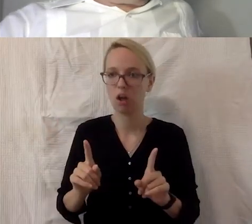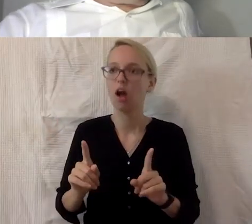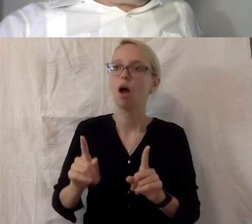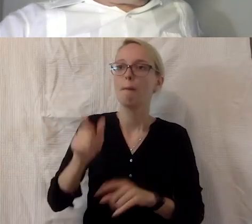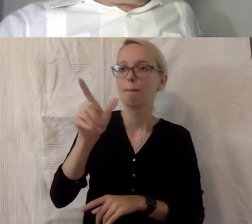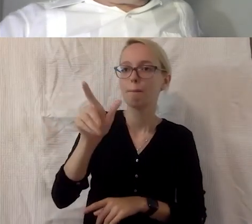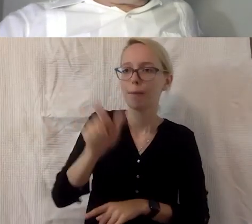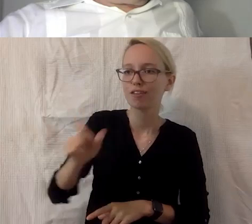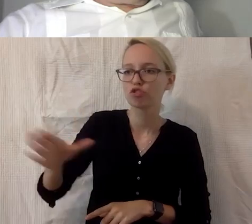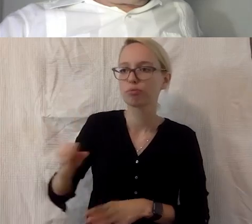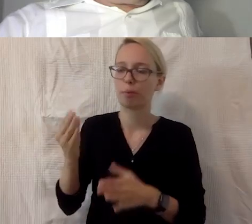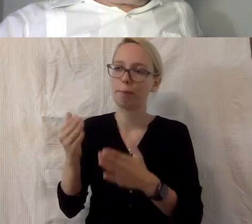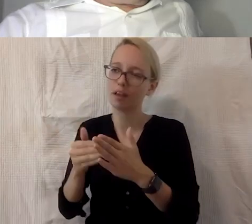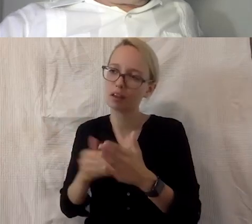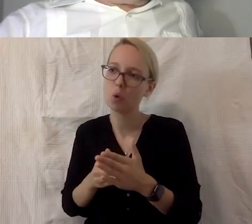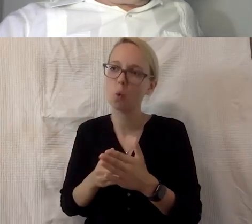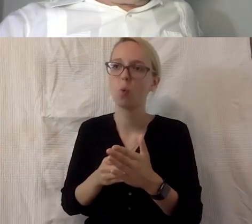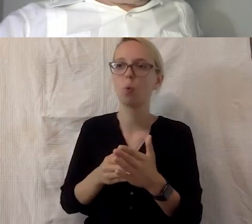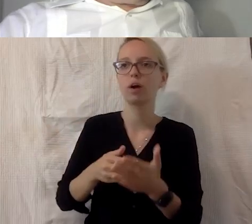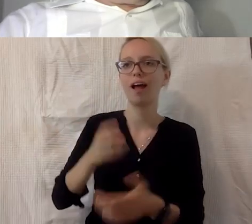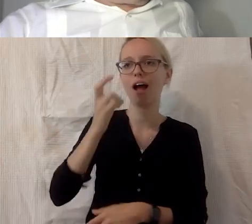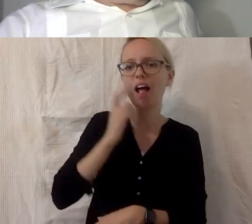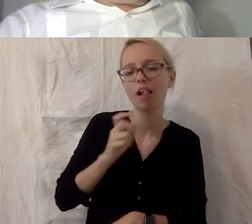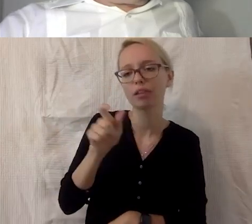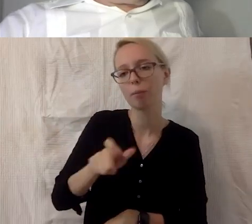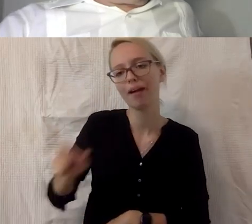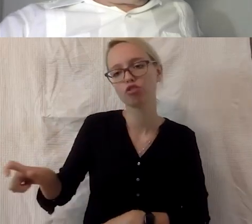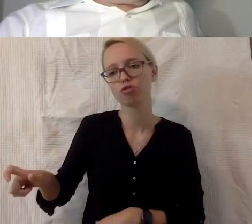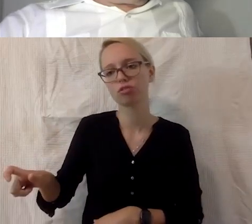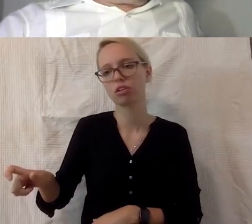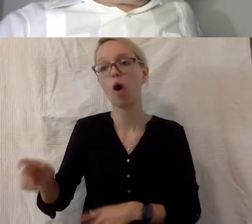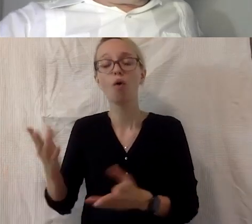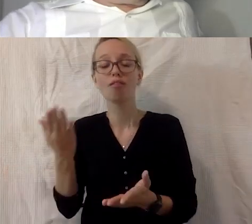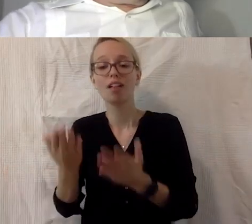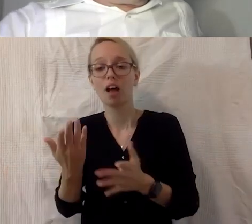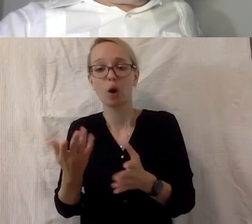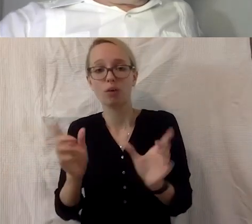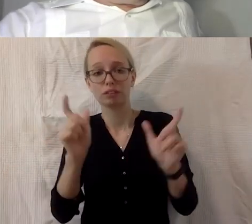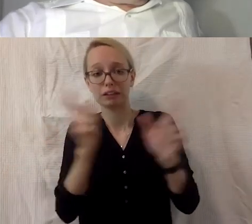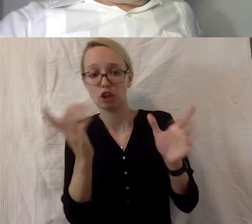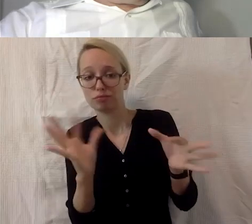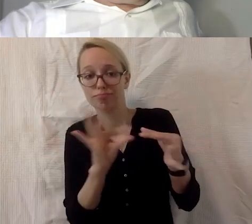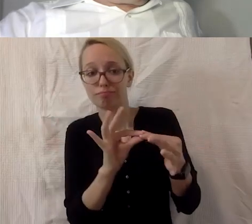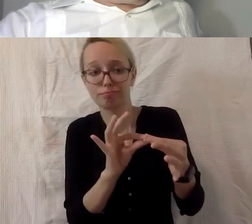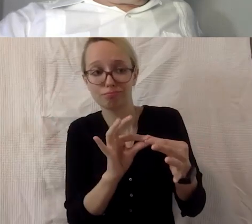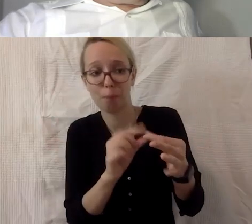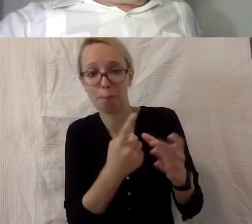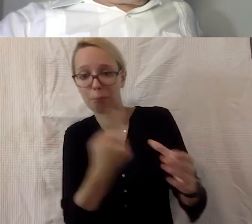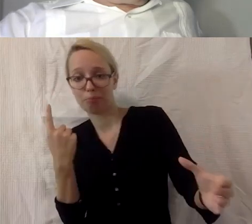Menschen, Menschen, die vielleicht gesellschaftlich auch nicht so eingebunden sind. Es gab ja immer wieder mal Forderungen nach einem